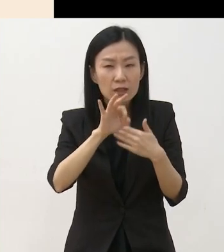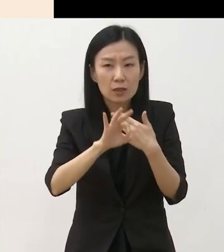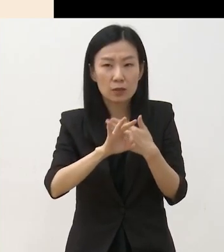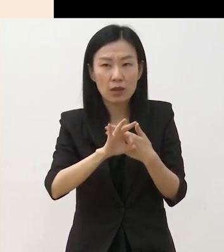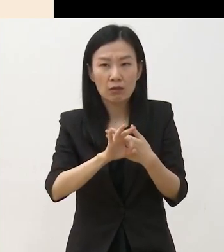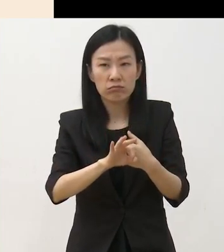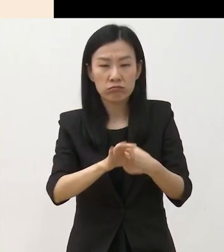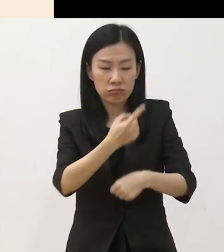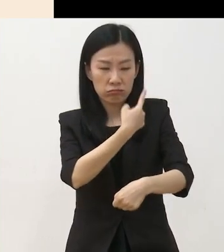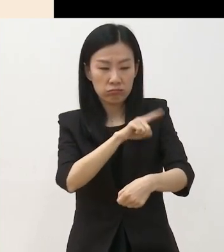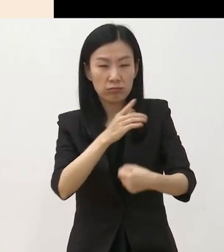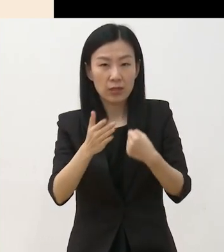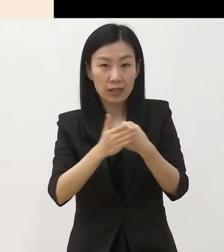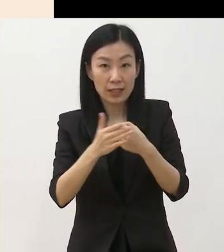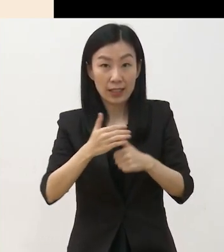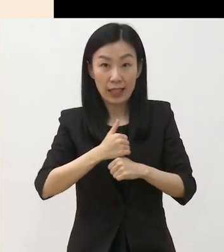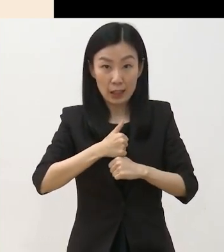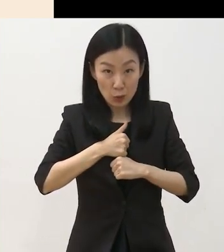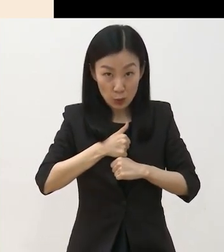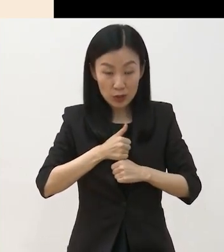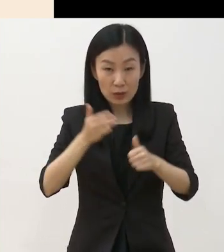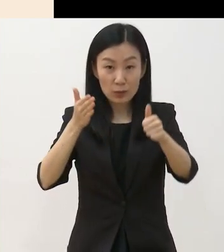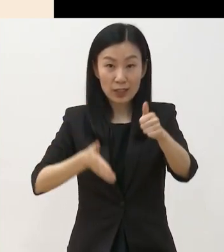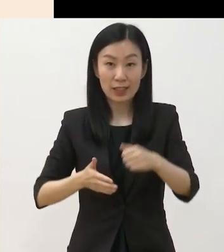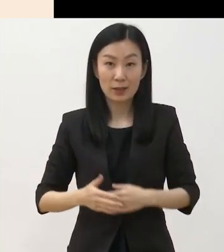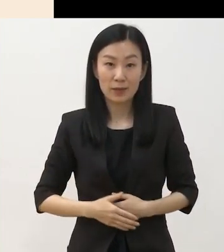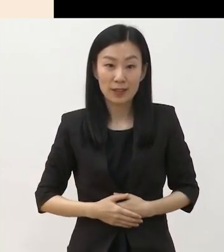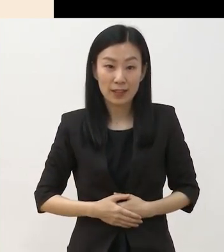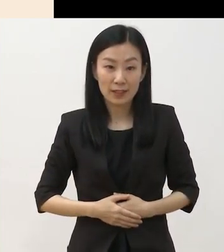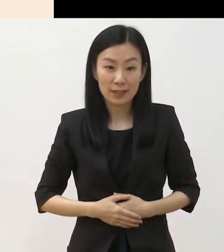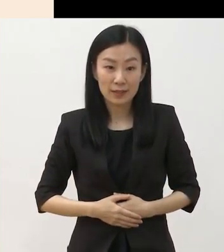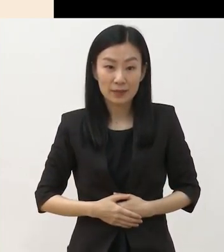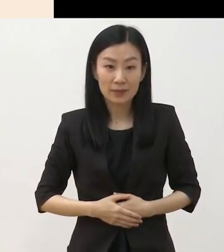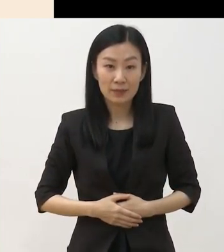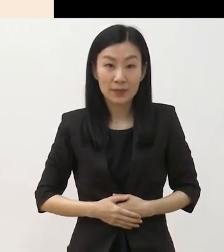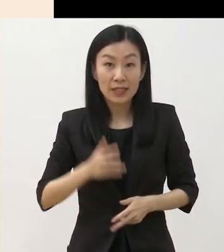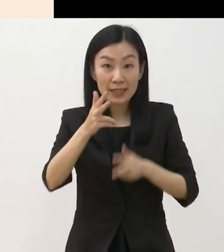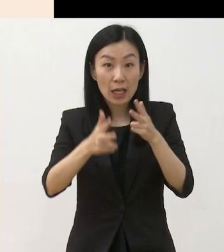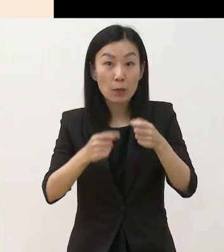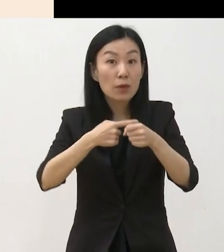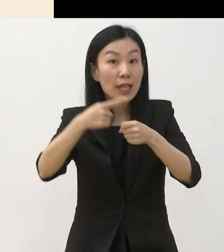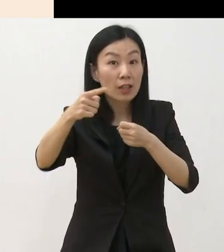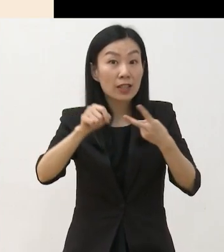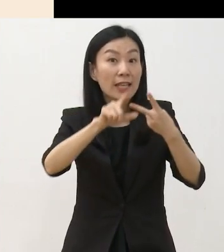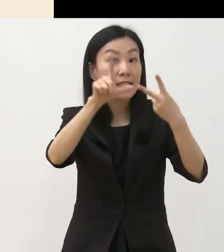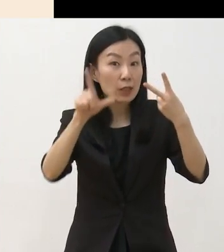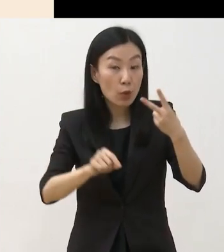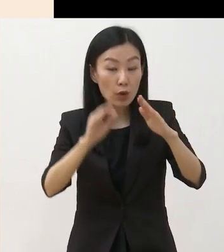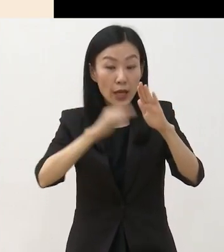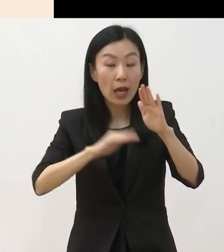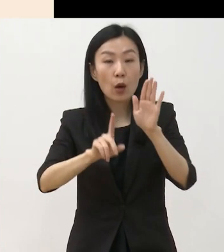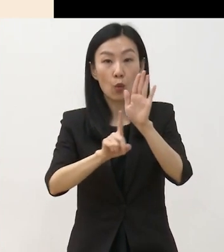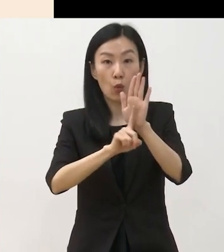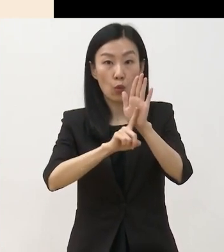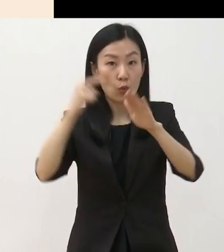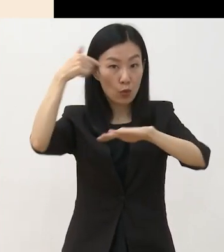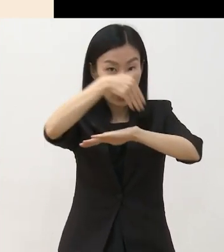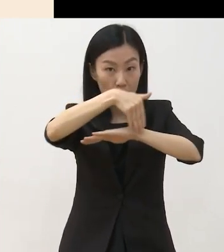하니 이 점 주의 부탁드립니다 이 사업 내년 2월 공고 예정입니다